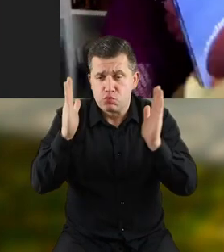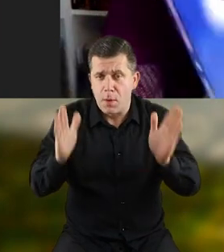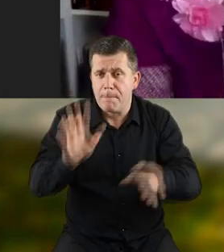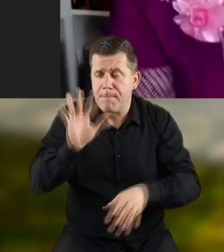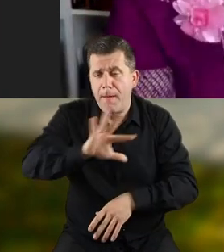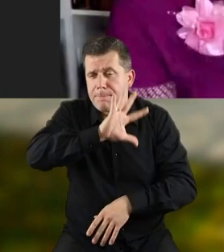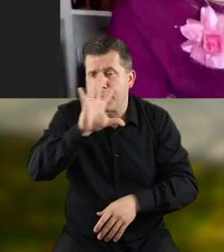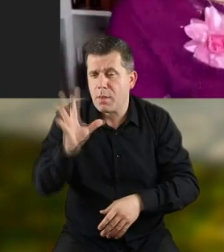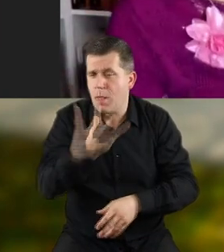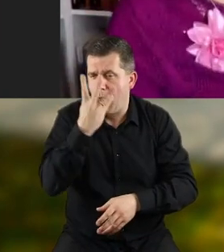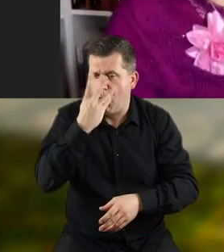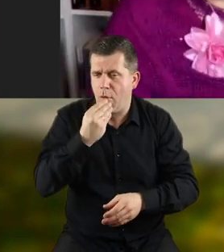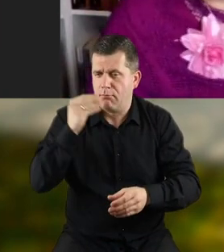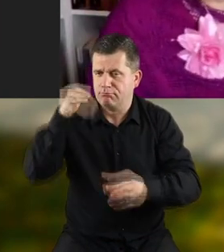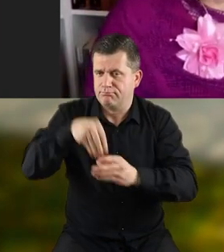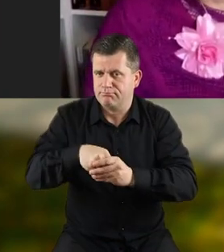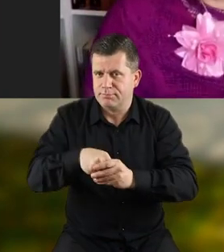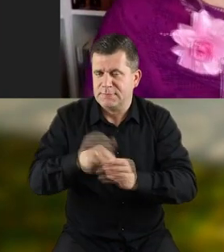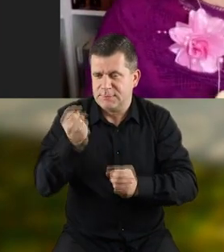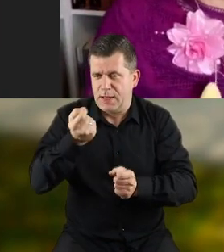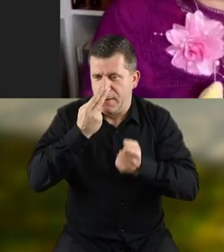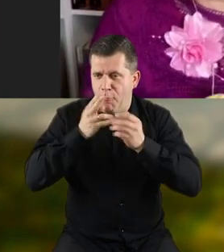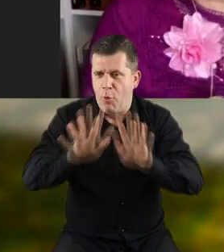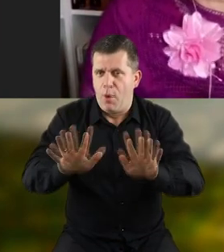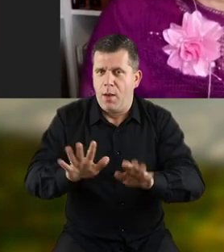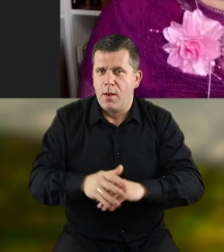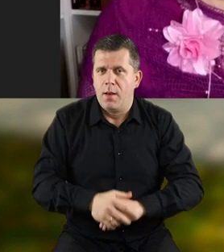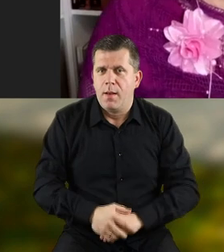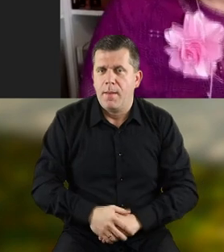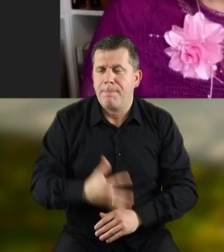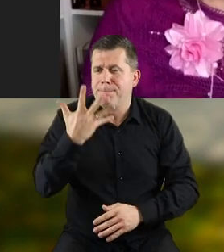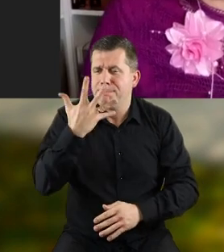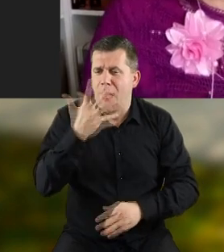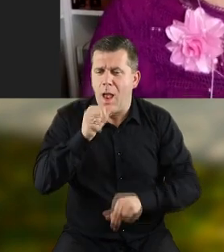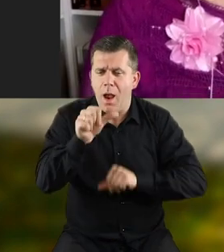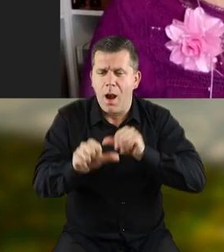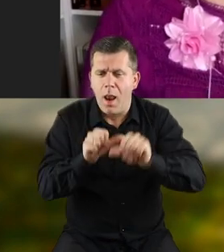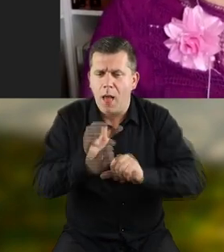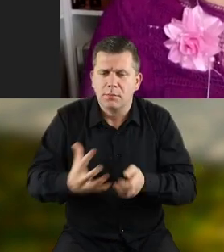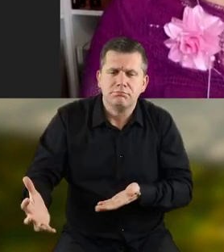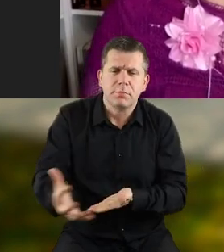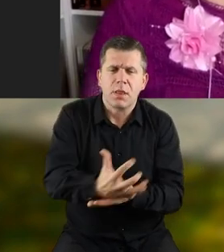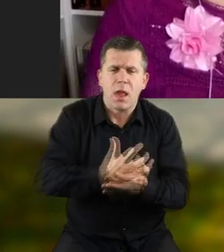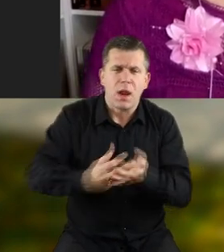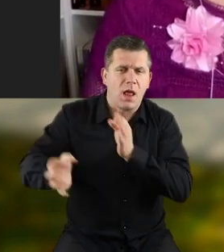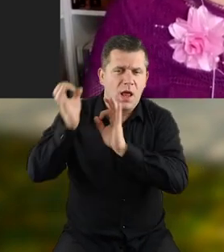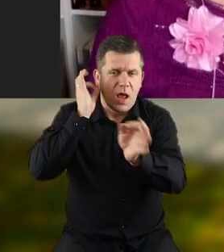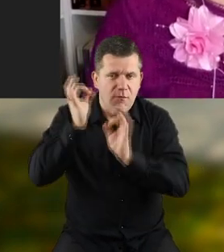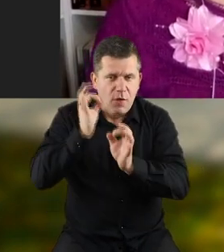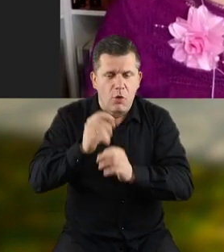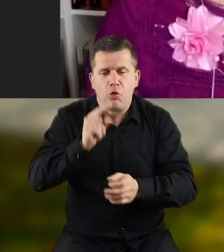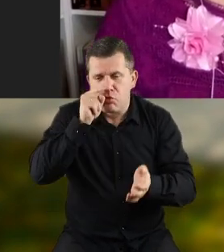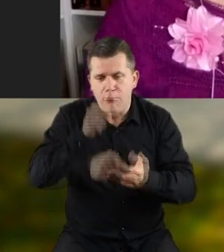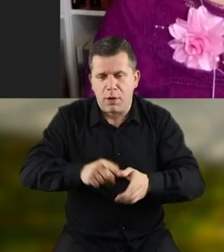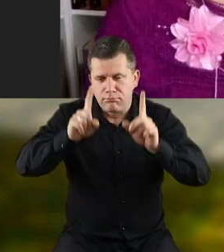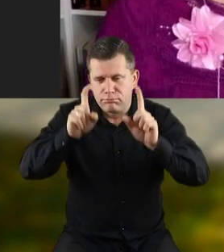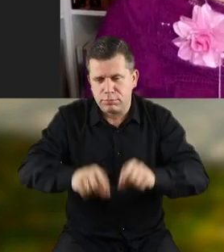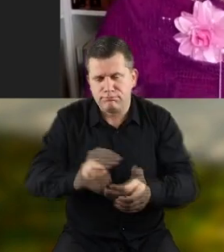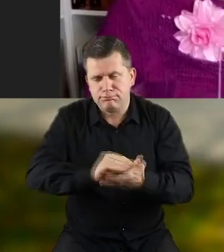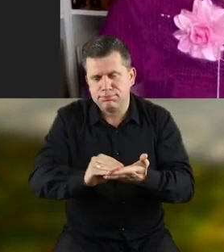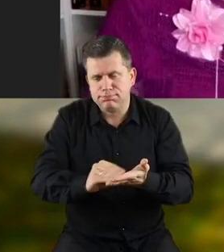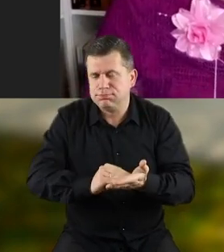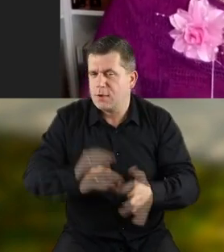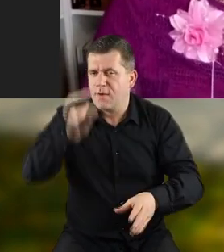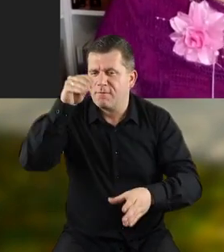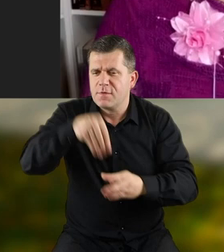wielka, ma piękne ilustracje, zaraz pokażę. 5 lat zbierałam informacje, zanim tę książkę napisałam,